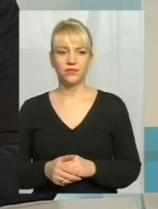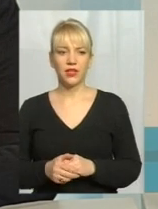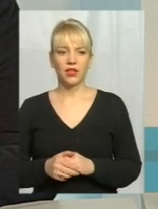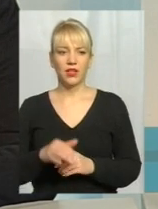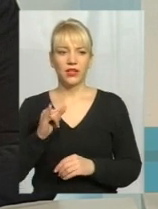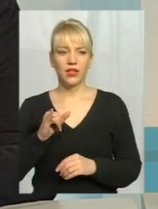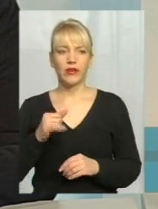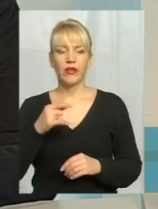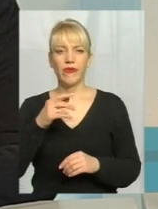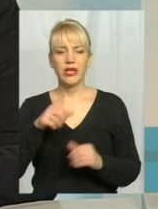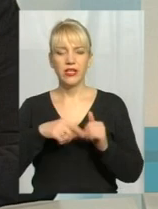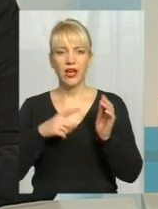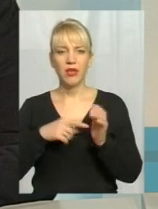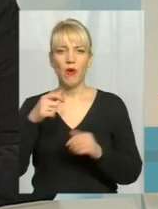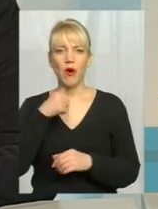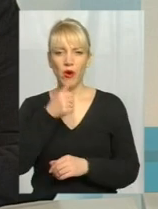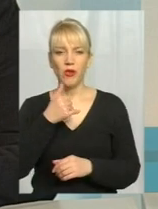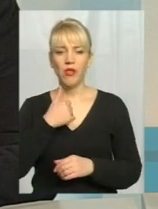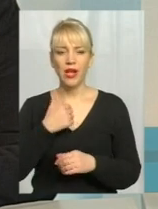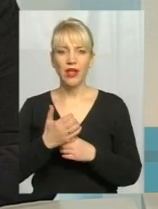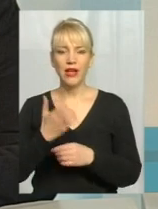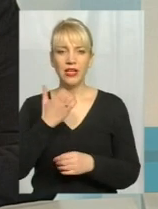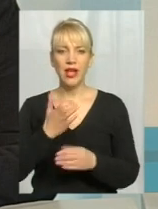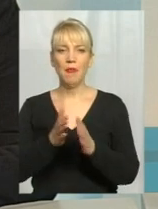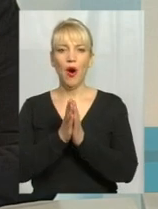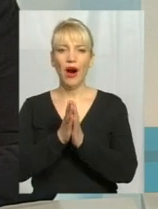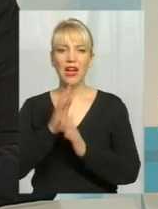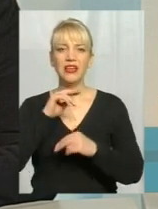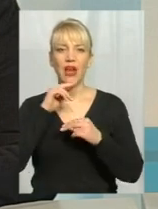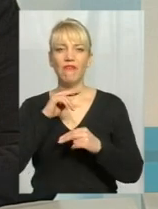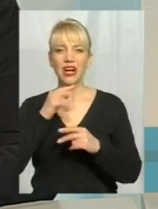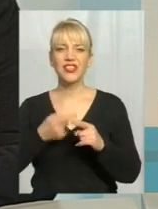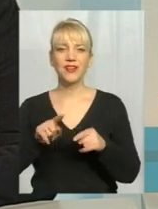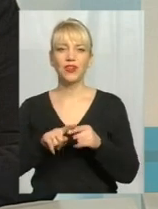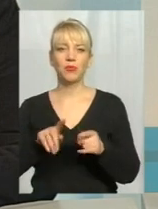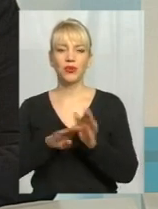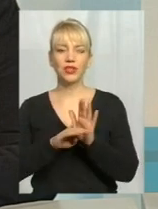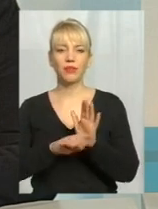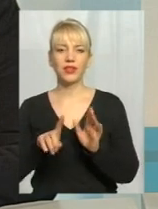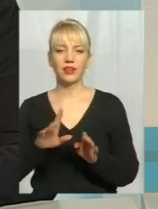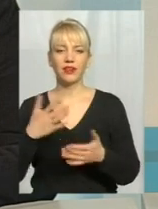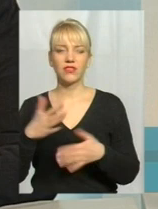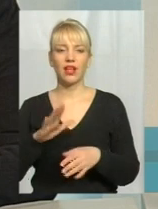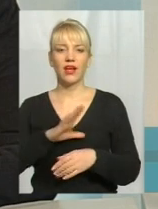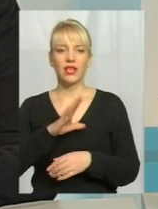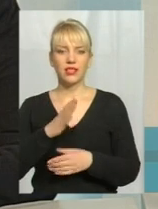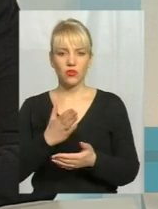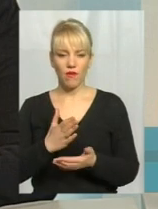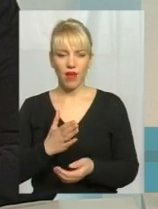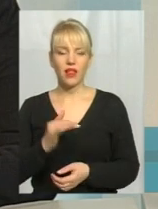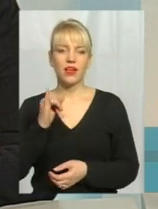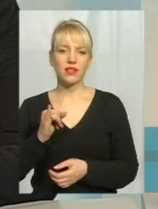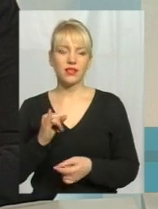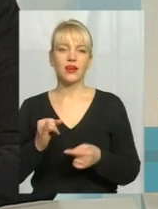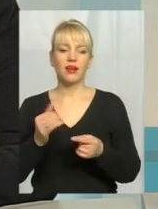-му році до нас надійшли певні прохання, зауваження до тієї програми, яка існувала. Ми їх врахували в